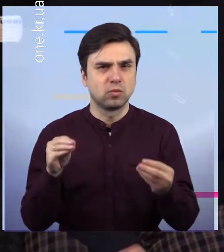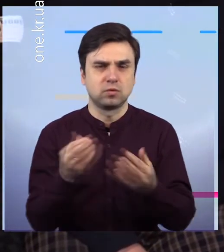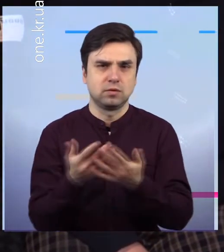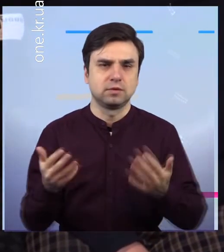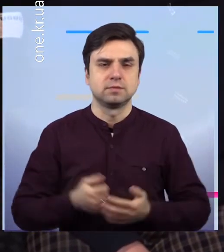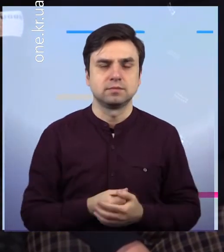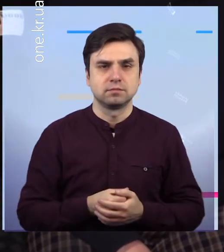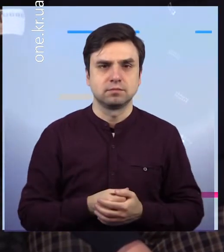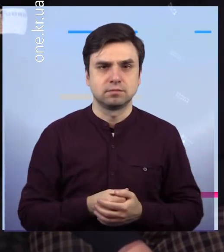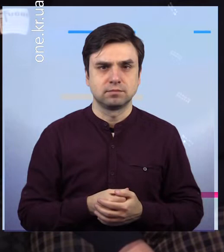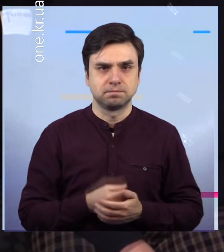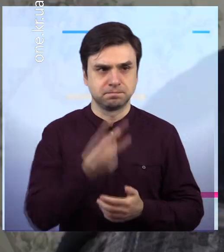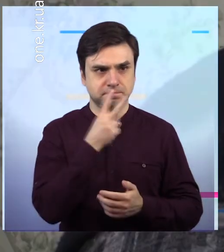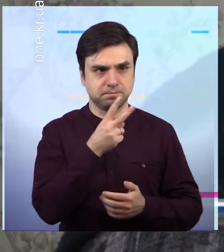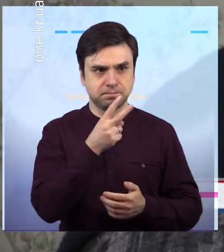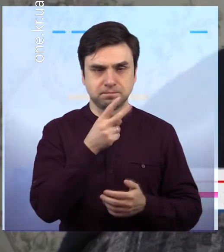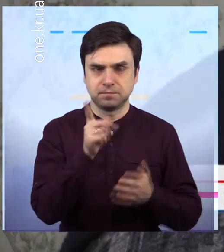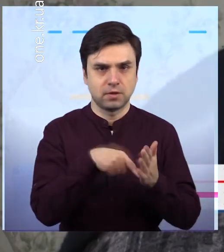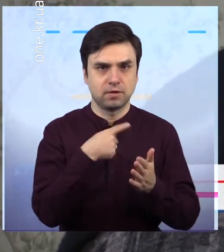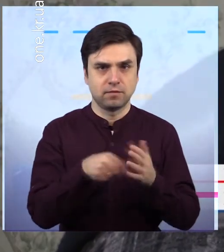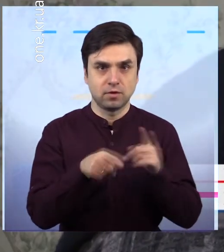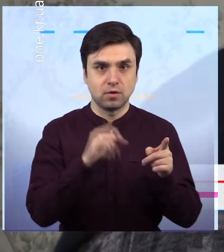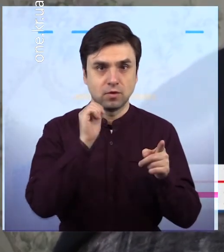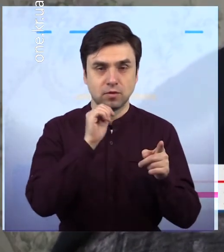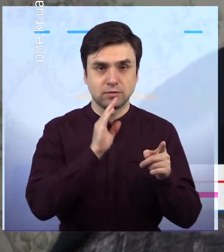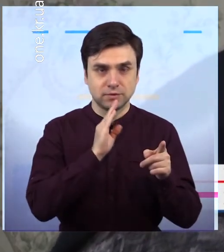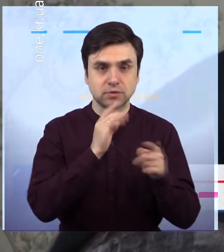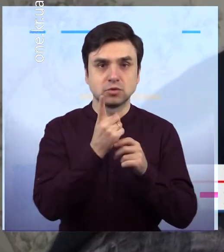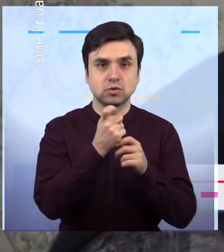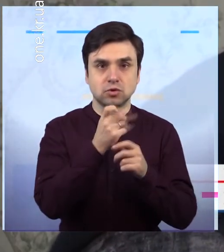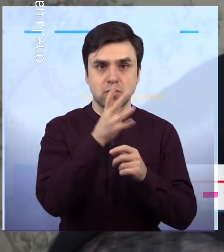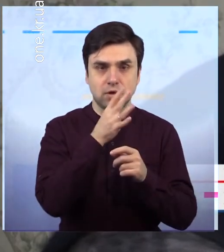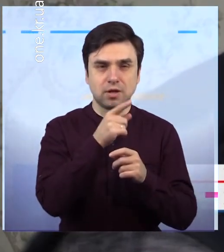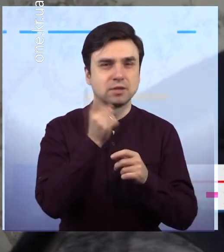доньками, які доглядають за нею. А мамочка, ну от вона, мамочка, це саме в